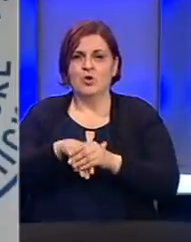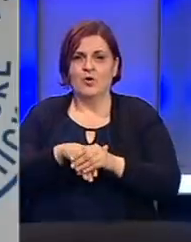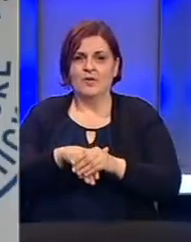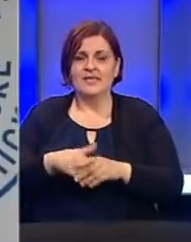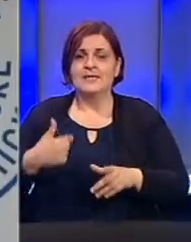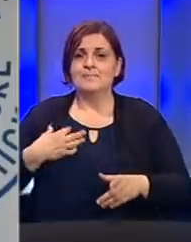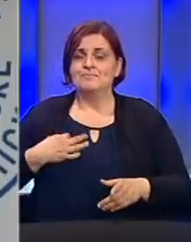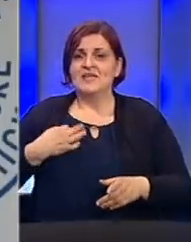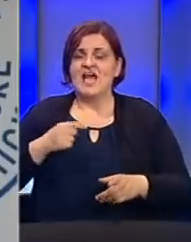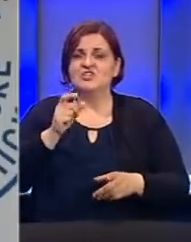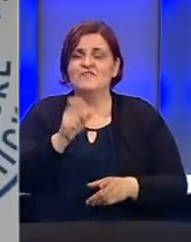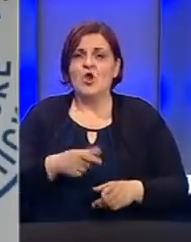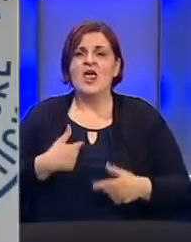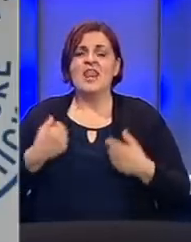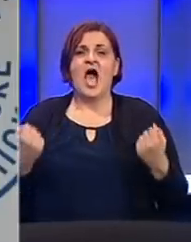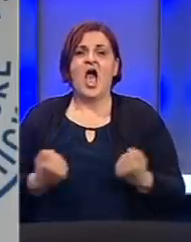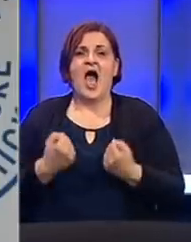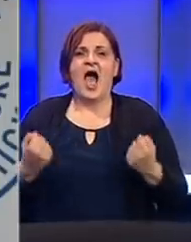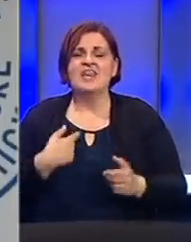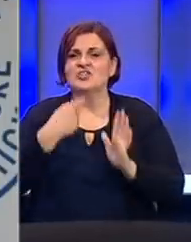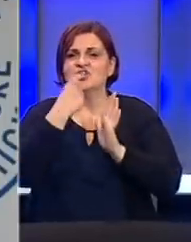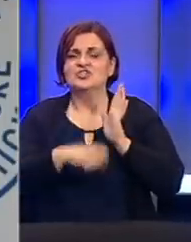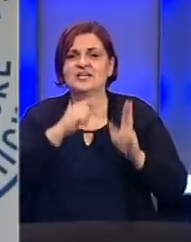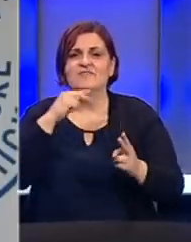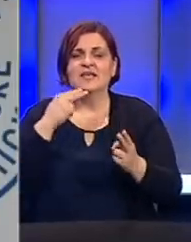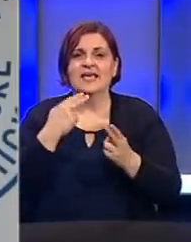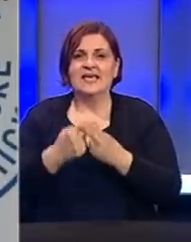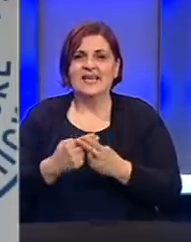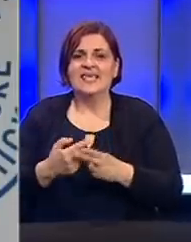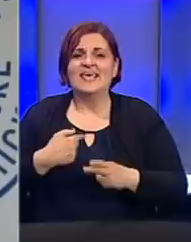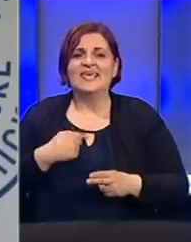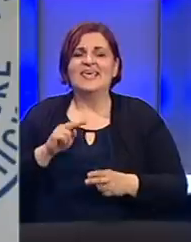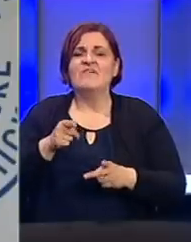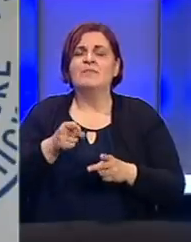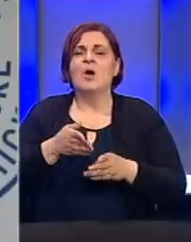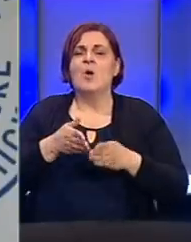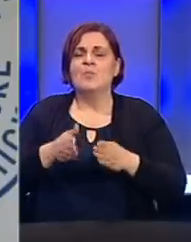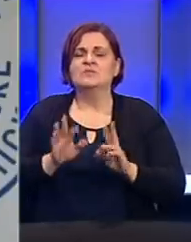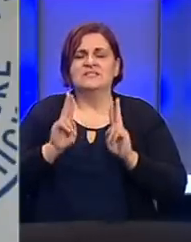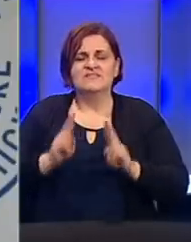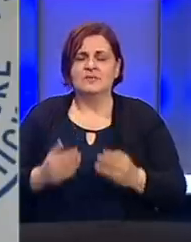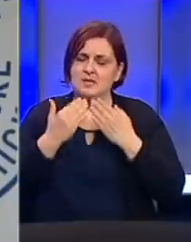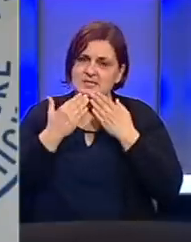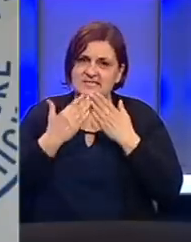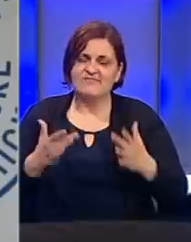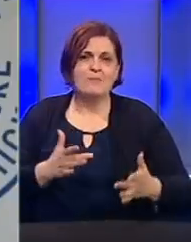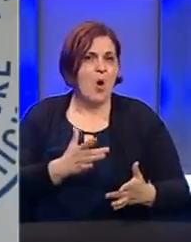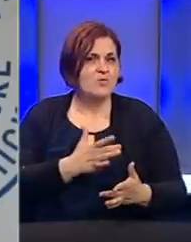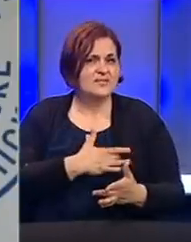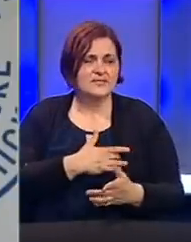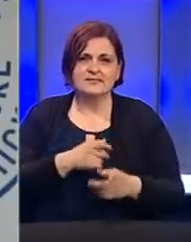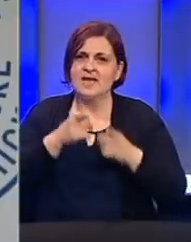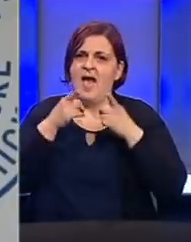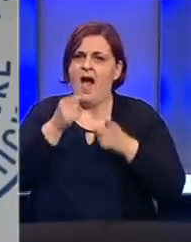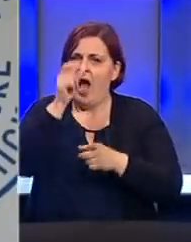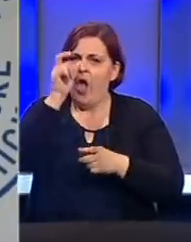Naši volonteri, naši aktivisti, naši članovi Crvenog krsta ja im sa ovim putem zaista zahvaljujemo od srca jer su